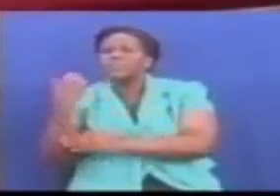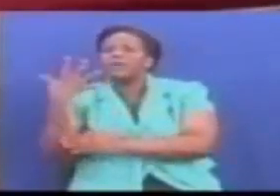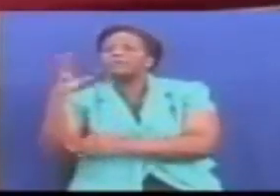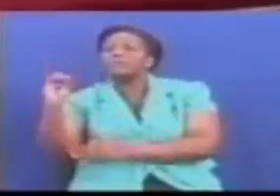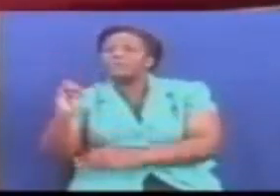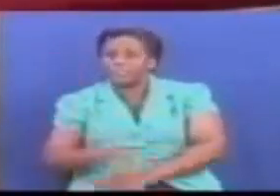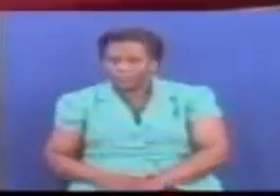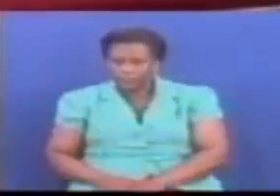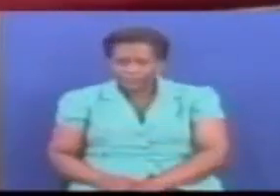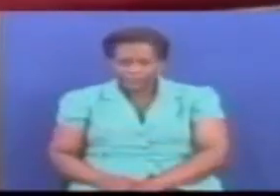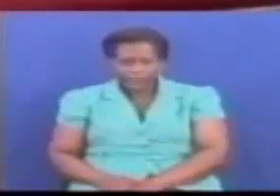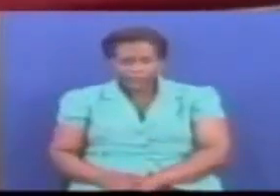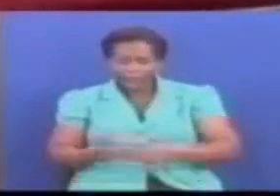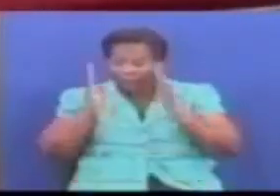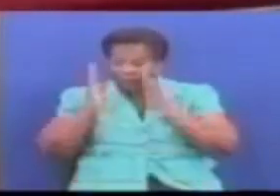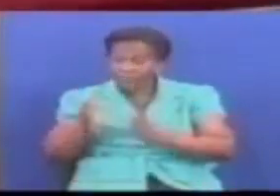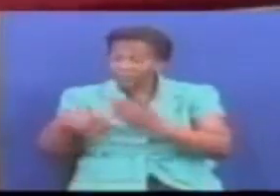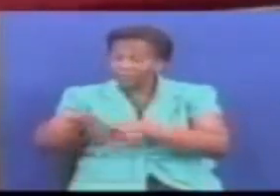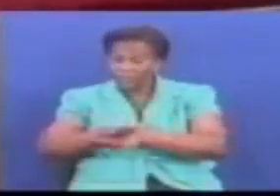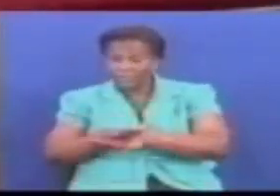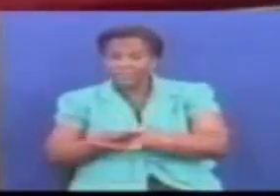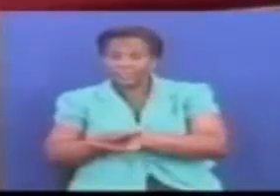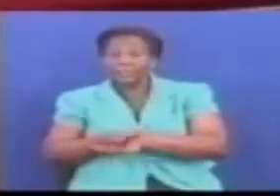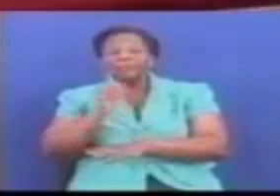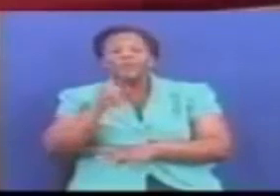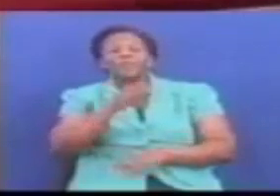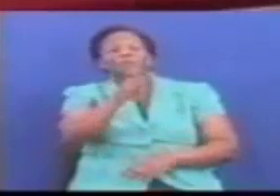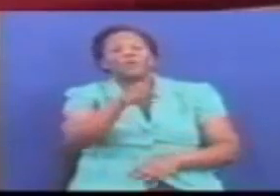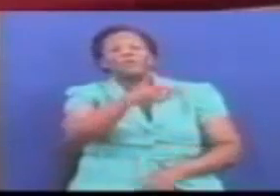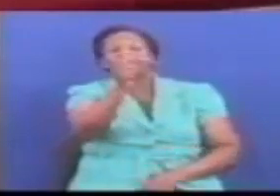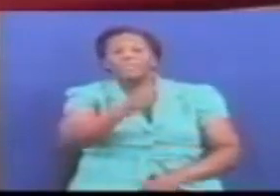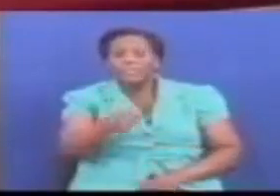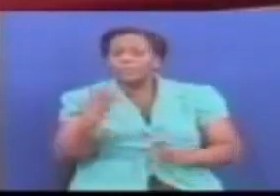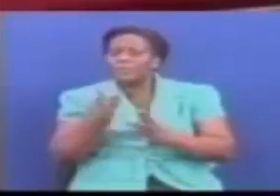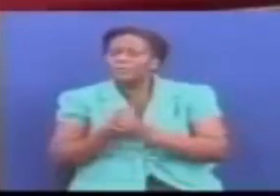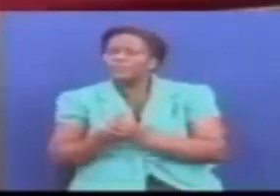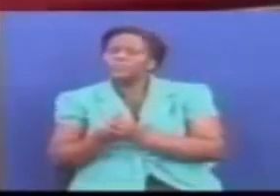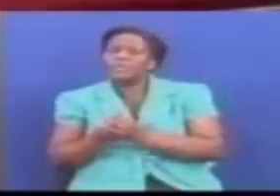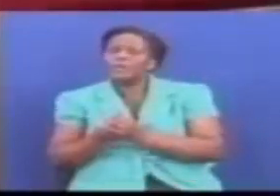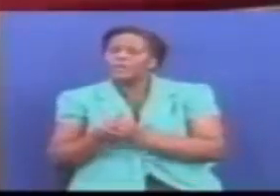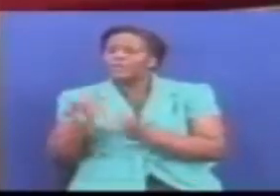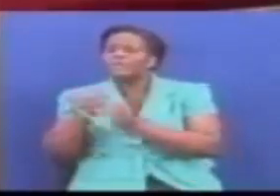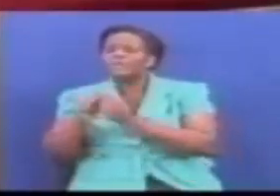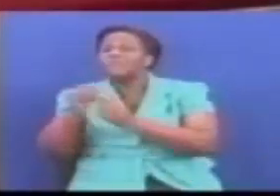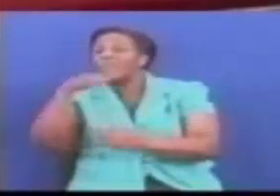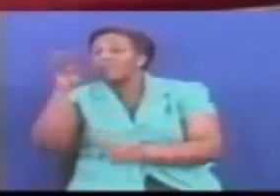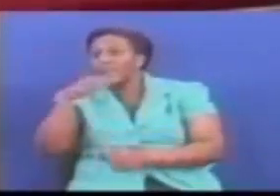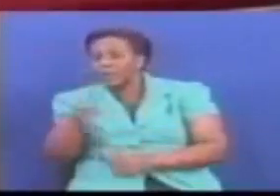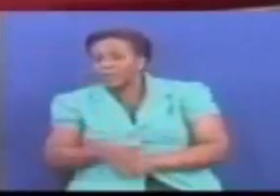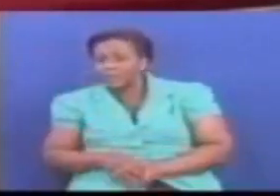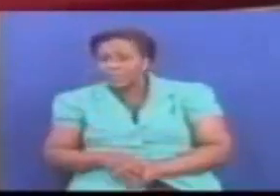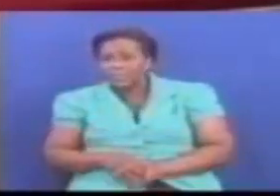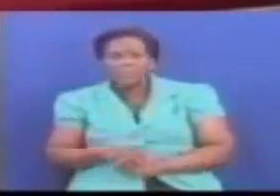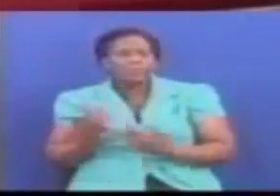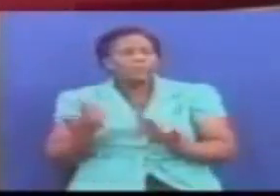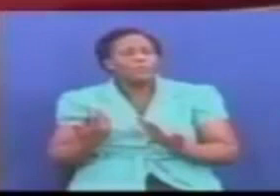wako wa Tanzania Pambonja na vyombo vya habari Wameanza kupotosha kauli ya mwishimabu ya raisu alio ito wa jana kule kagera